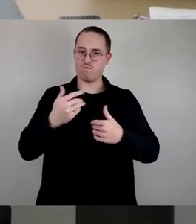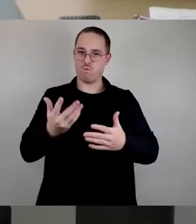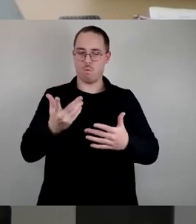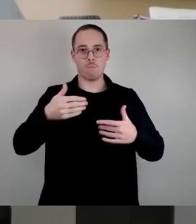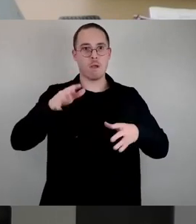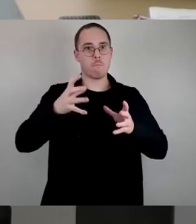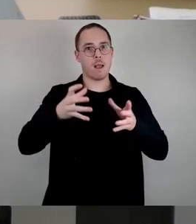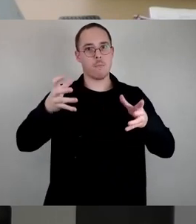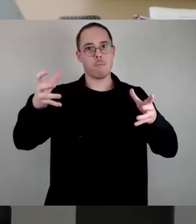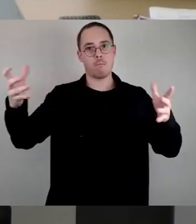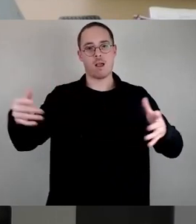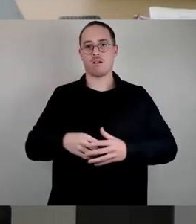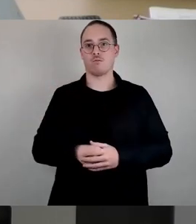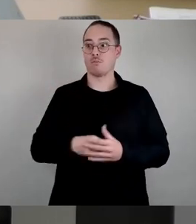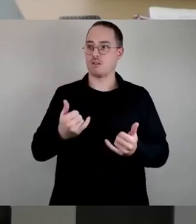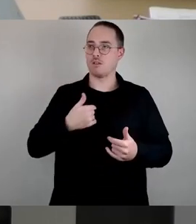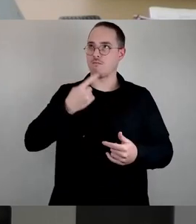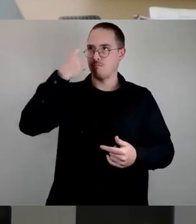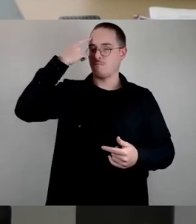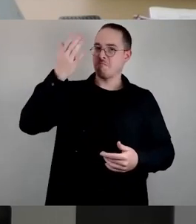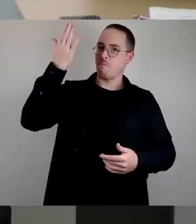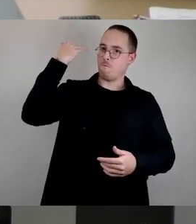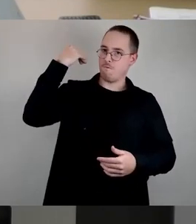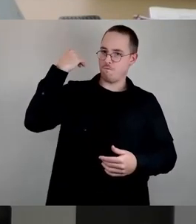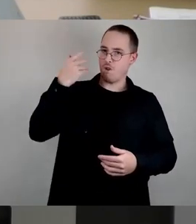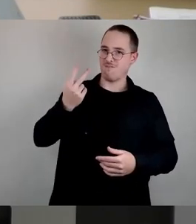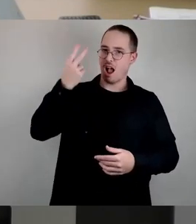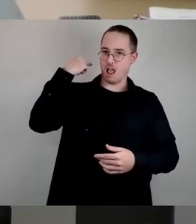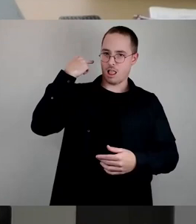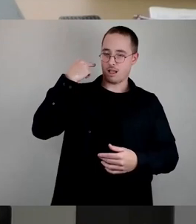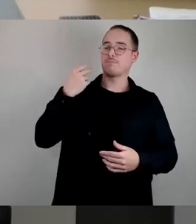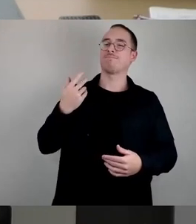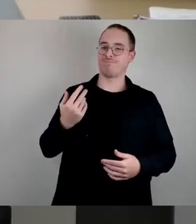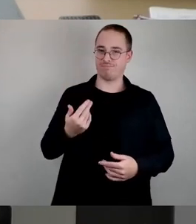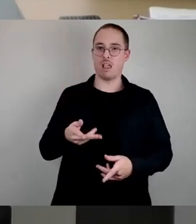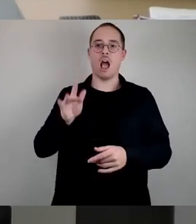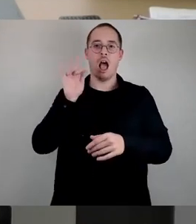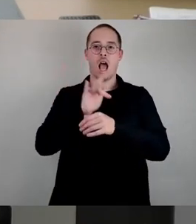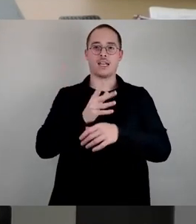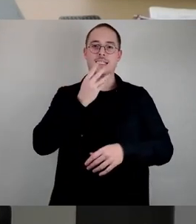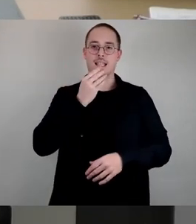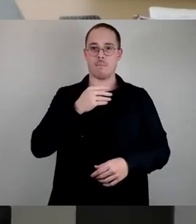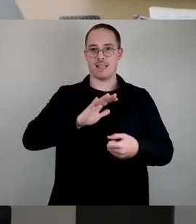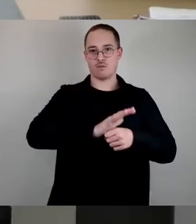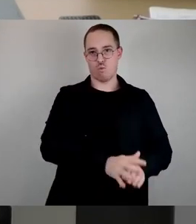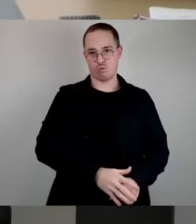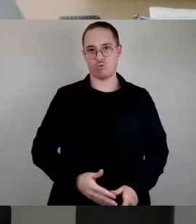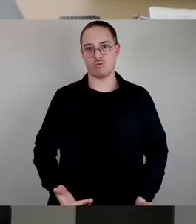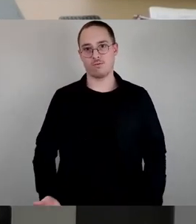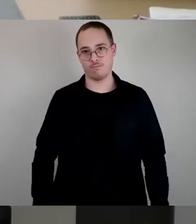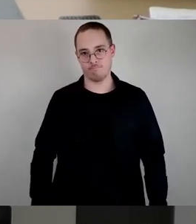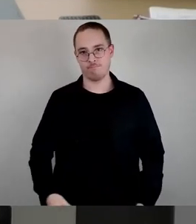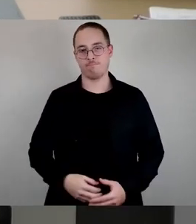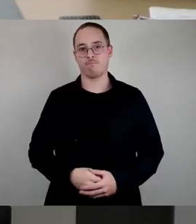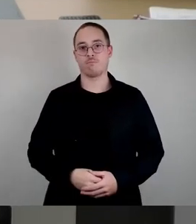Antisemitismus, wieder hervor. Nach der eben genannten Studie stimmen 16 Prozent der Befragten mit der These